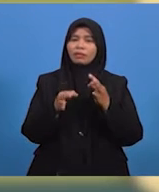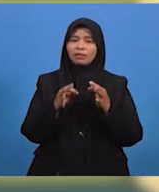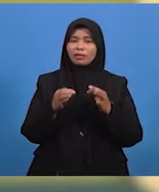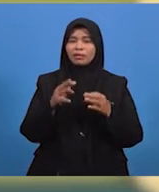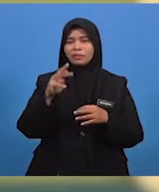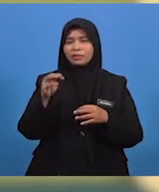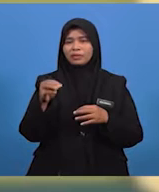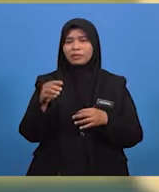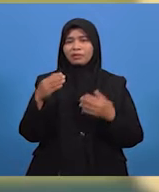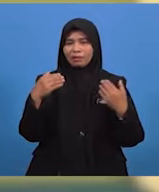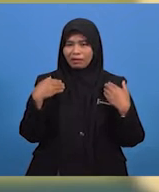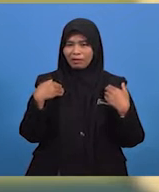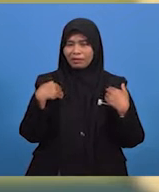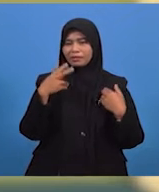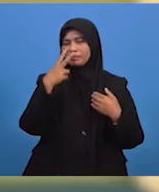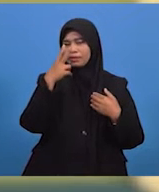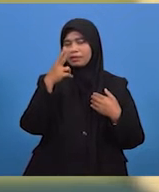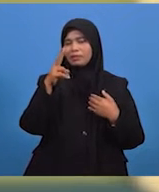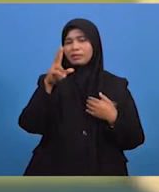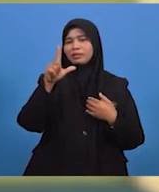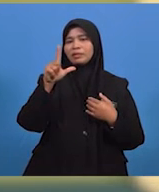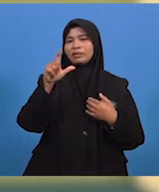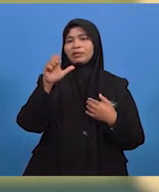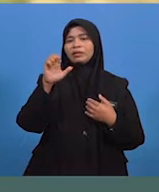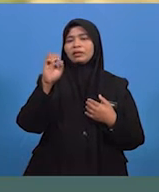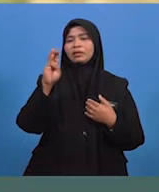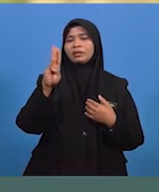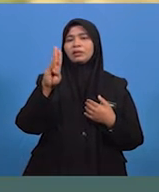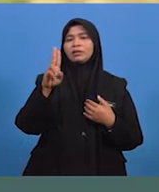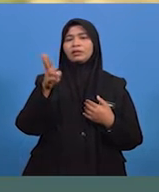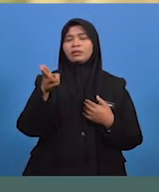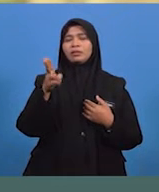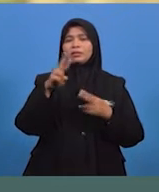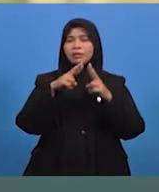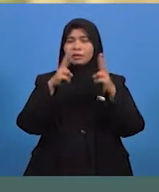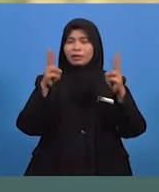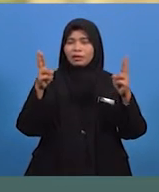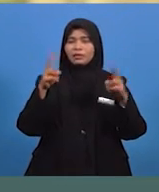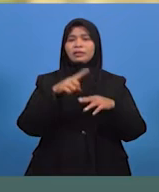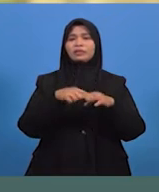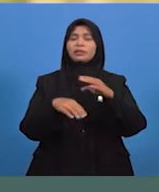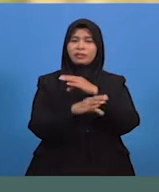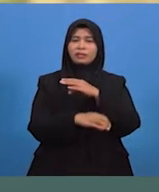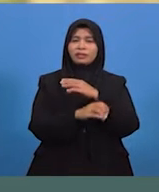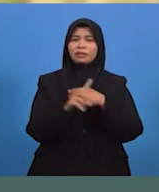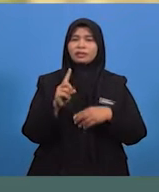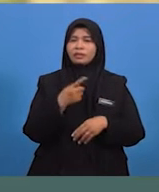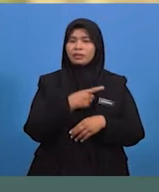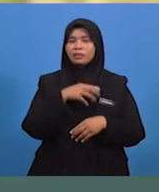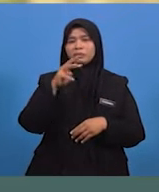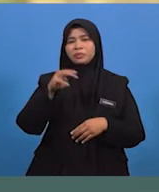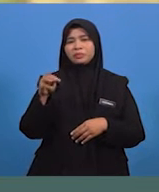Sekiranya murid-murid pernah menggunakan mana-mana lebur raya di negara kita, cikgu pasti murid-murid pernah